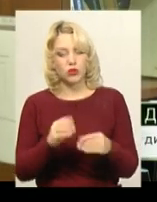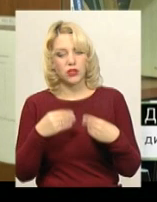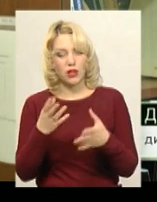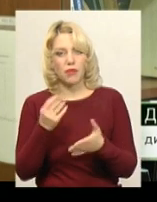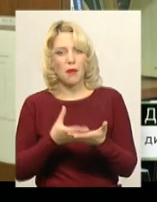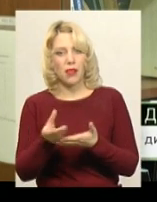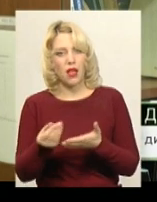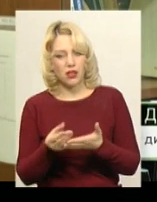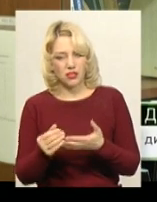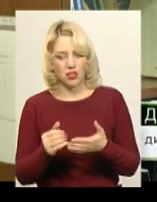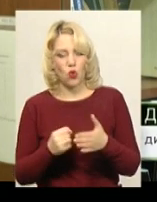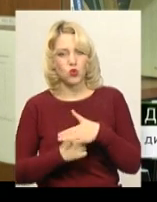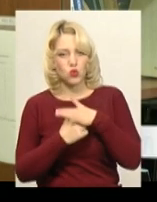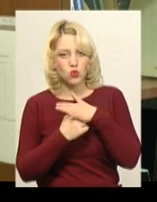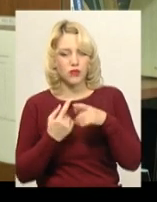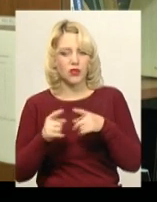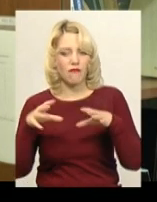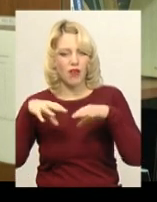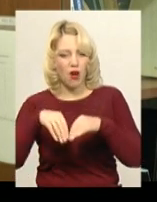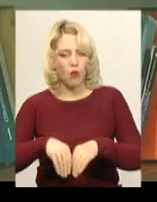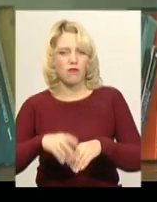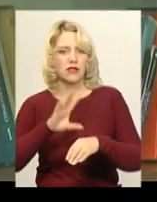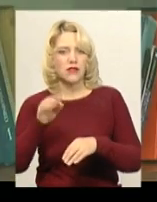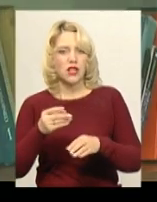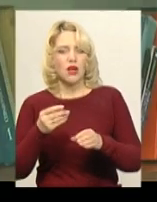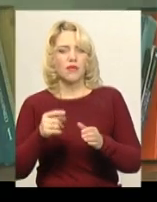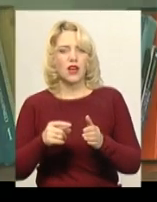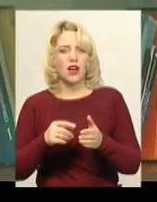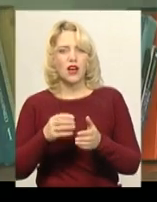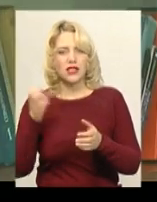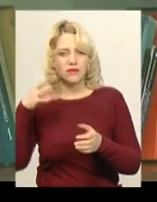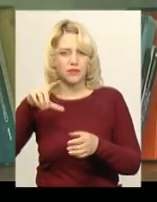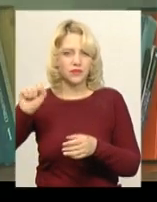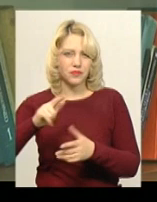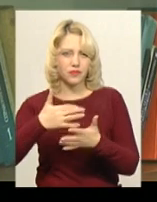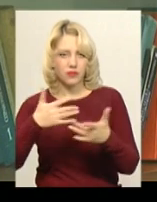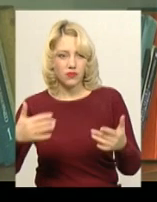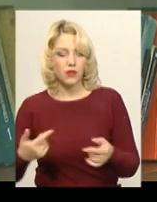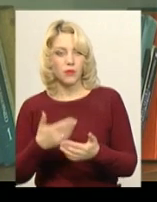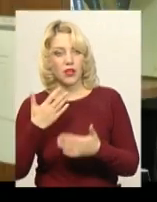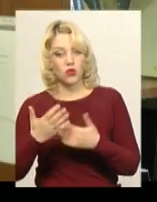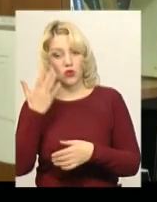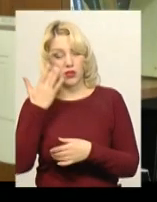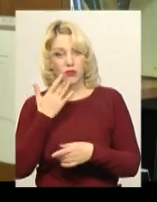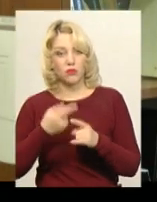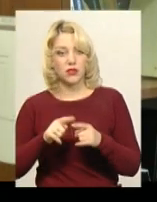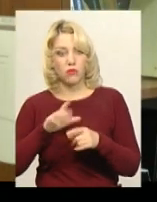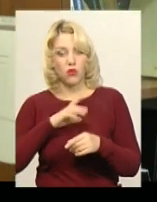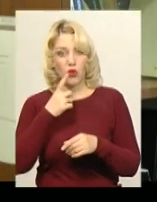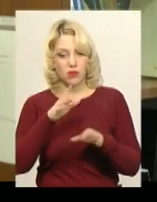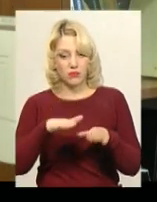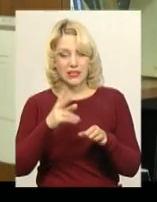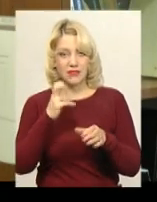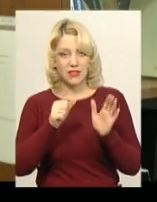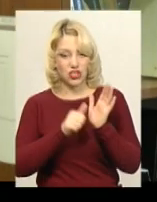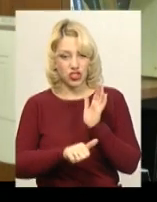враховані всі комунальні витрати. Якщо літом це було 260 гривень, одне ліжкомісце